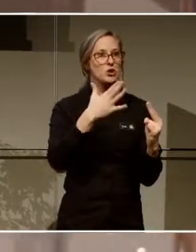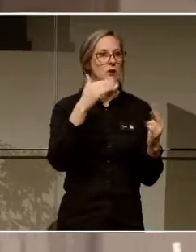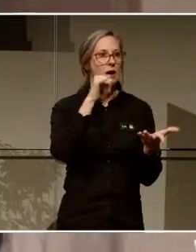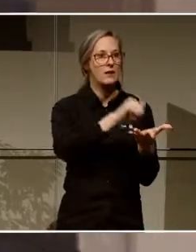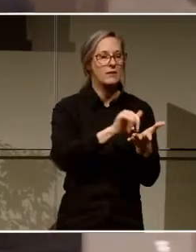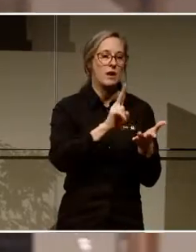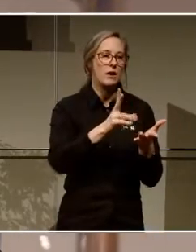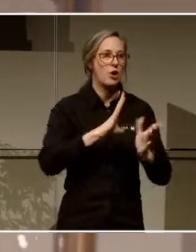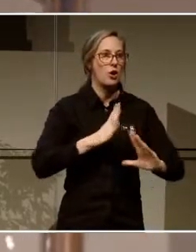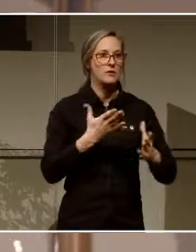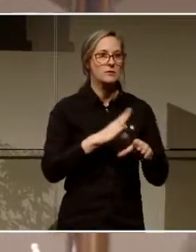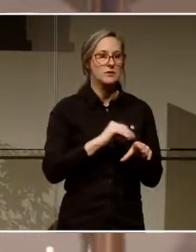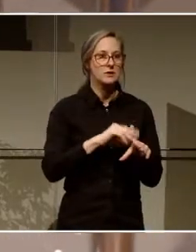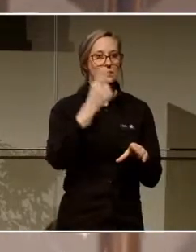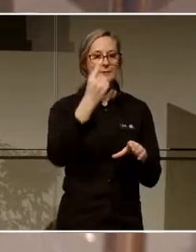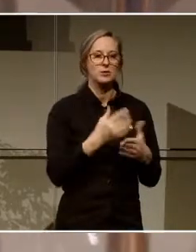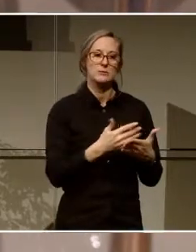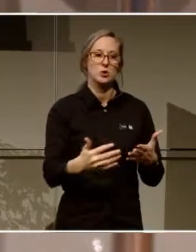svenska som första språk och så.